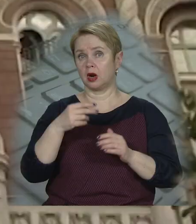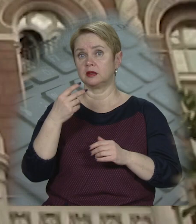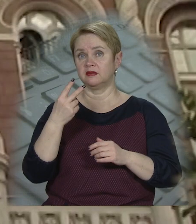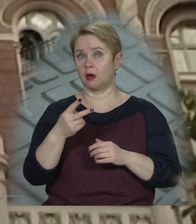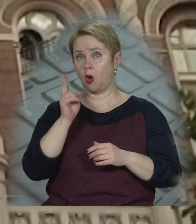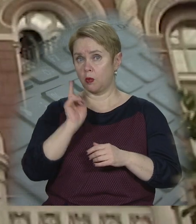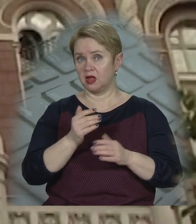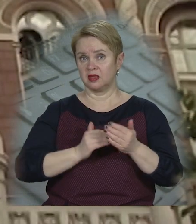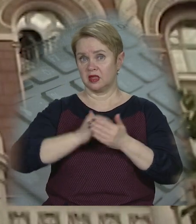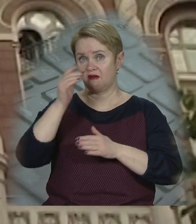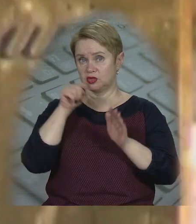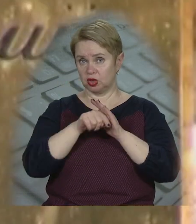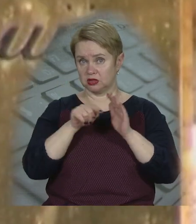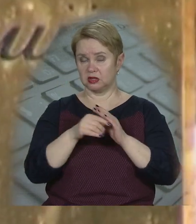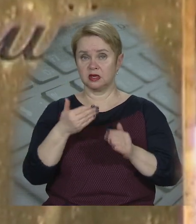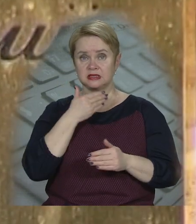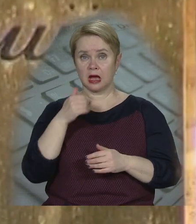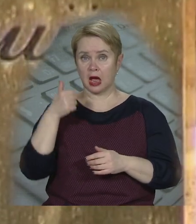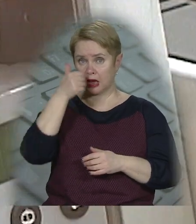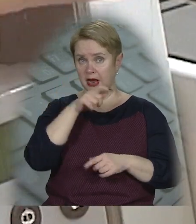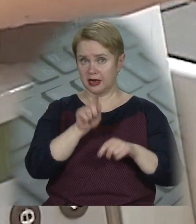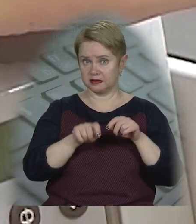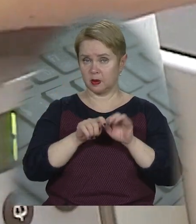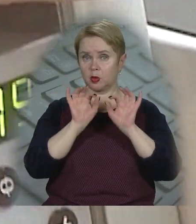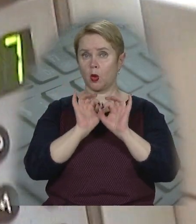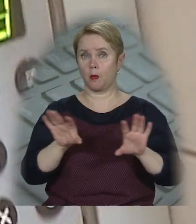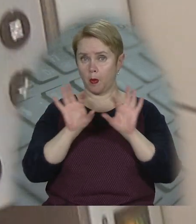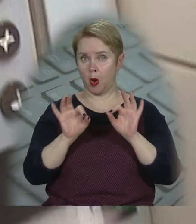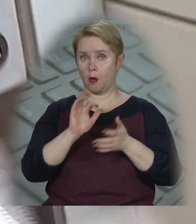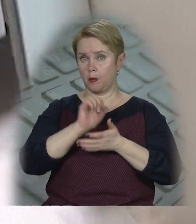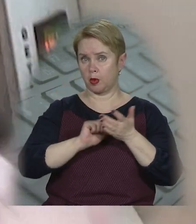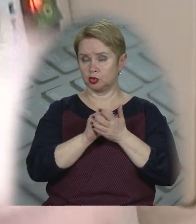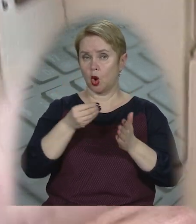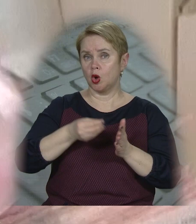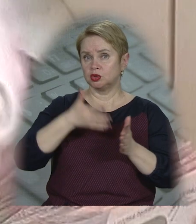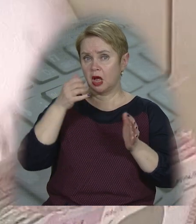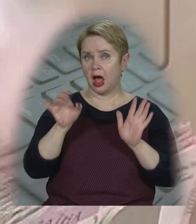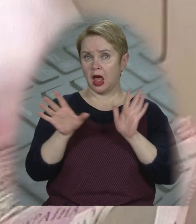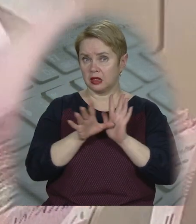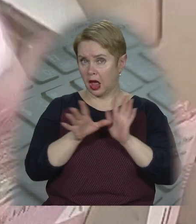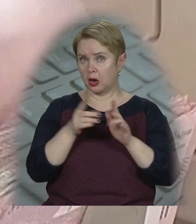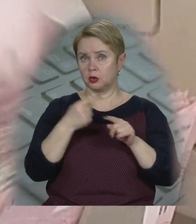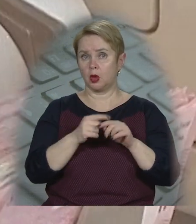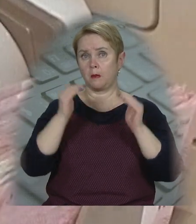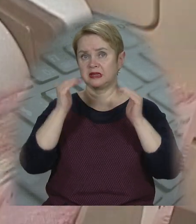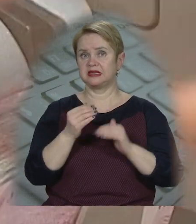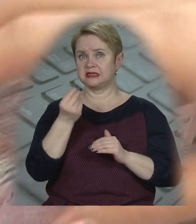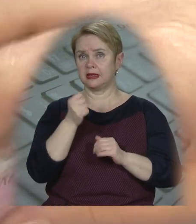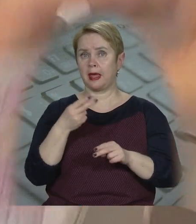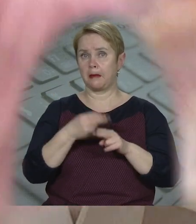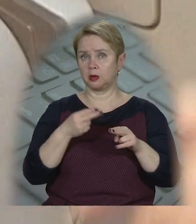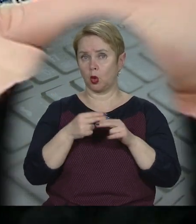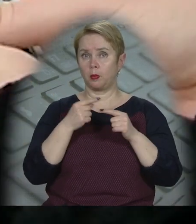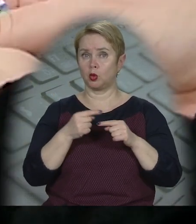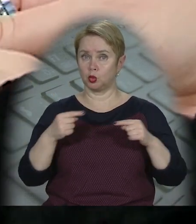копійки. Це найвищі значення за останній рік. Експерти пояснюють, причина оздорожчані енергоносіїв та подійні цін на